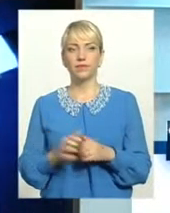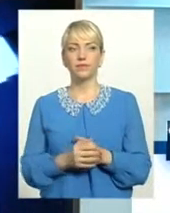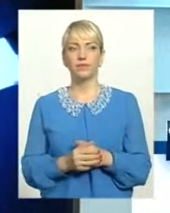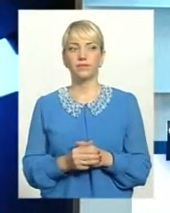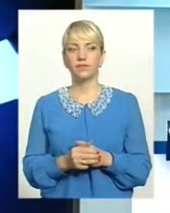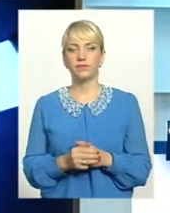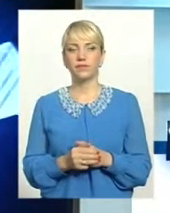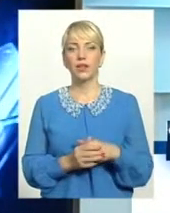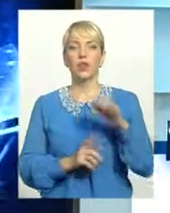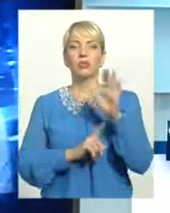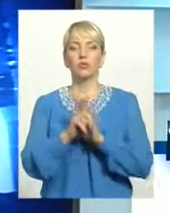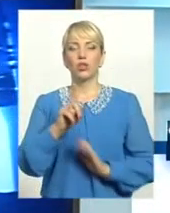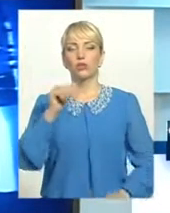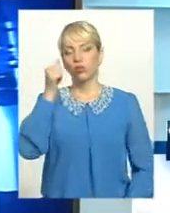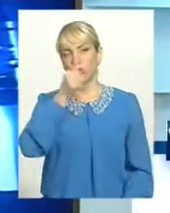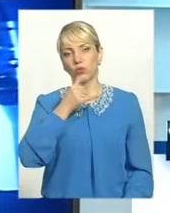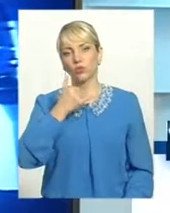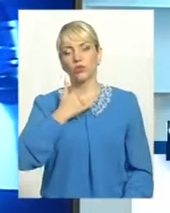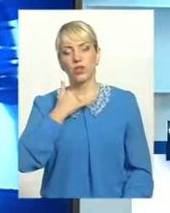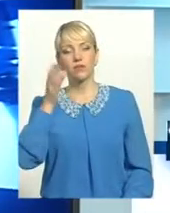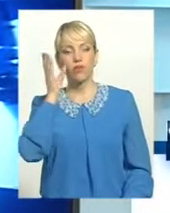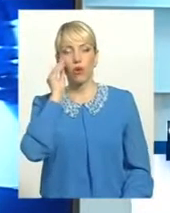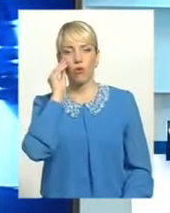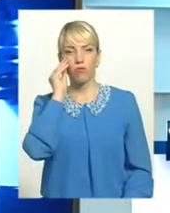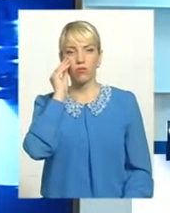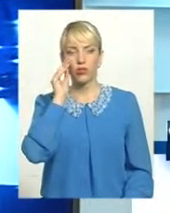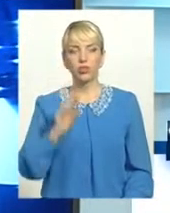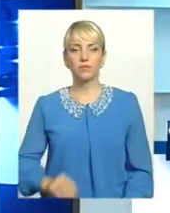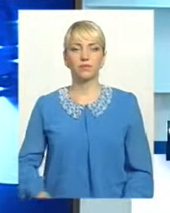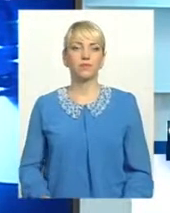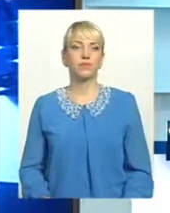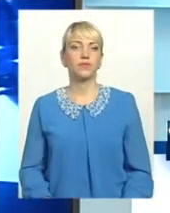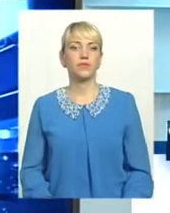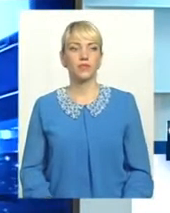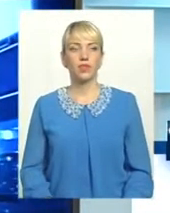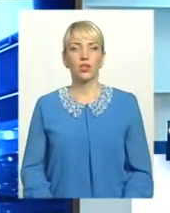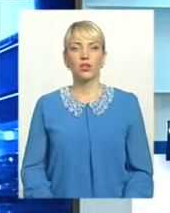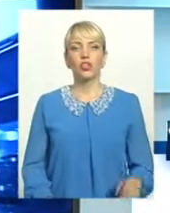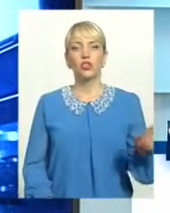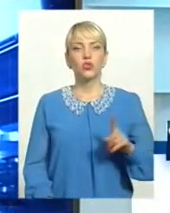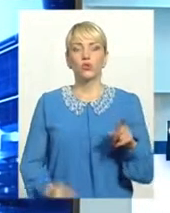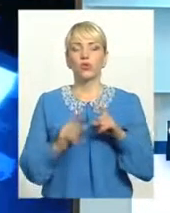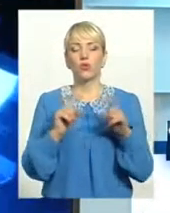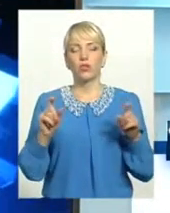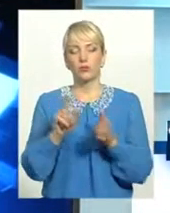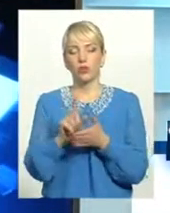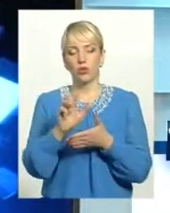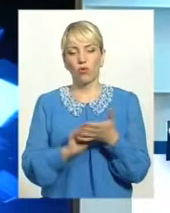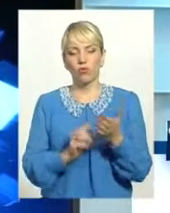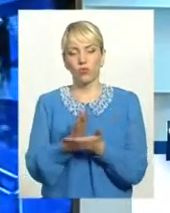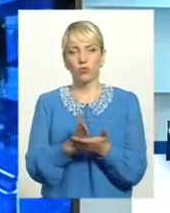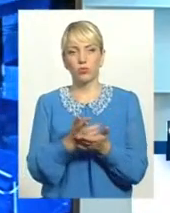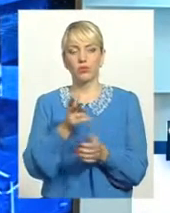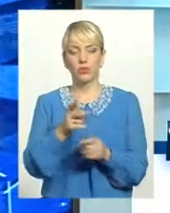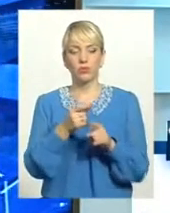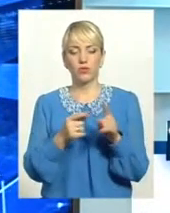спочатку року у нас, оце враховуючи то, що органи податкової служби 2